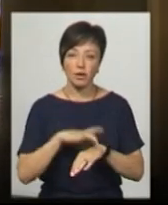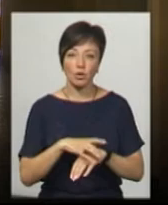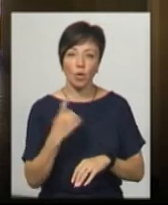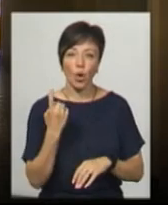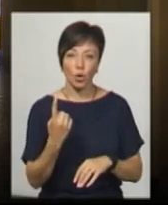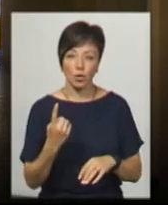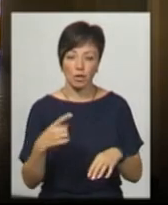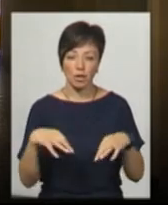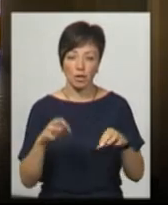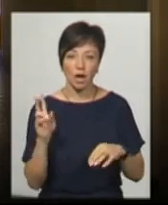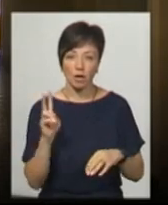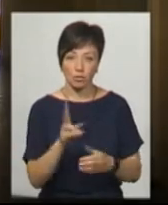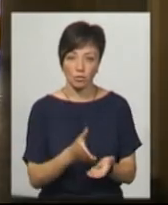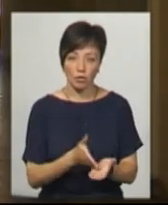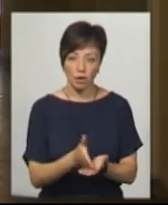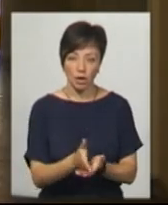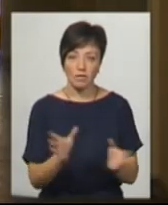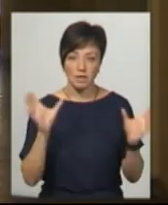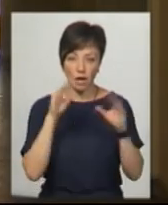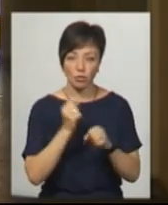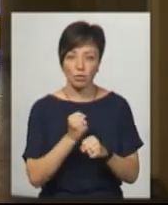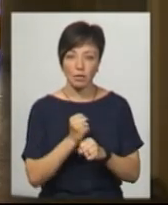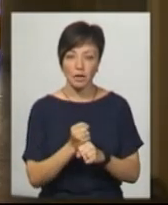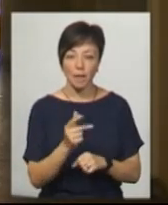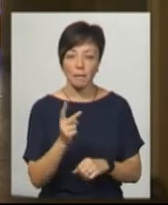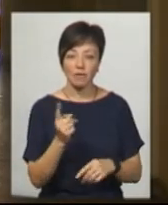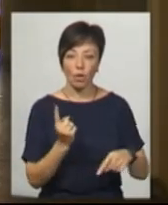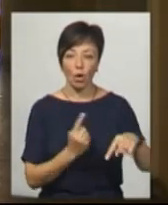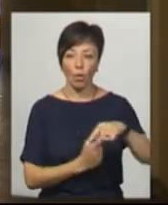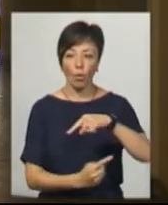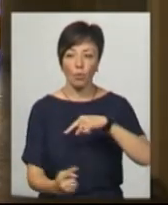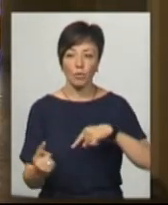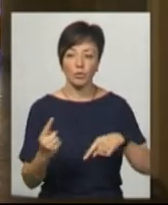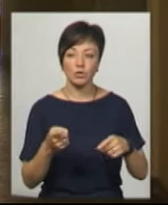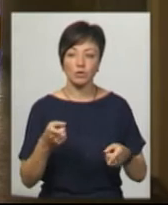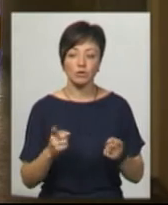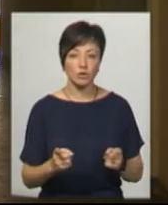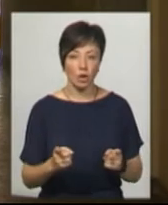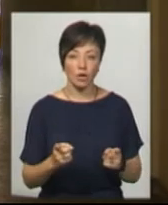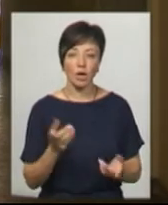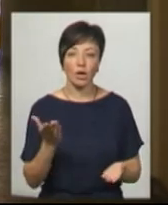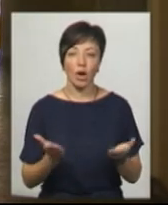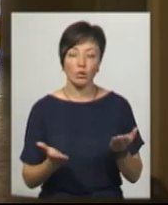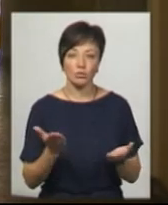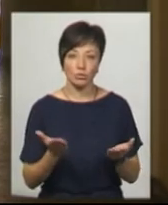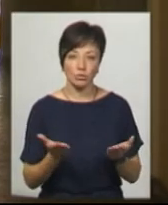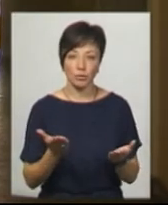машина на маршруті. Вона встигає зробити тільки півтора оберту. Звичайно, якщо